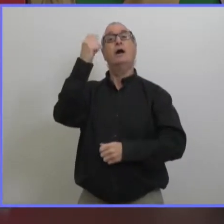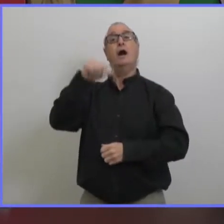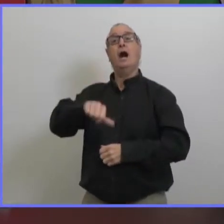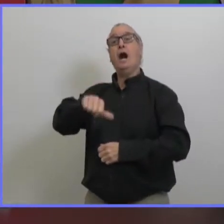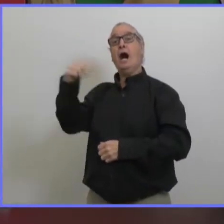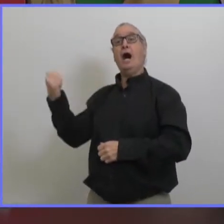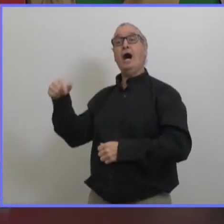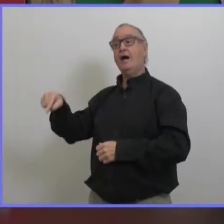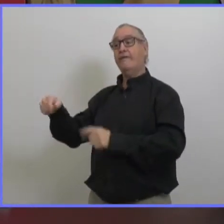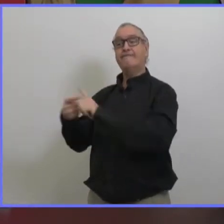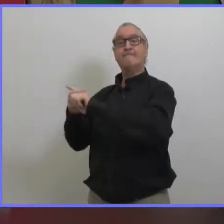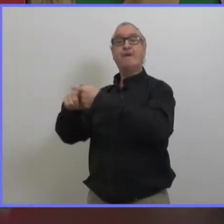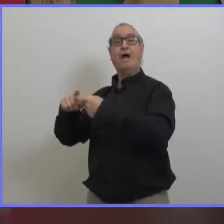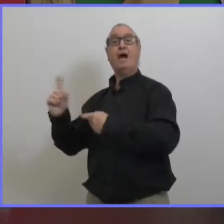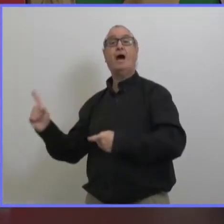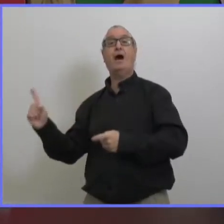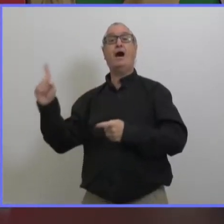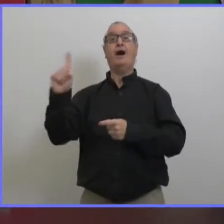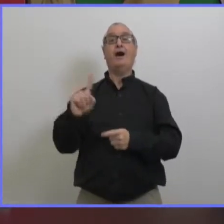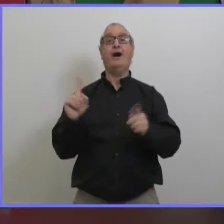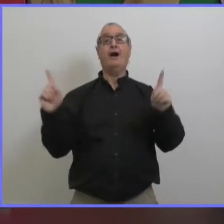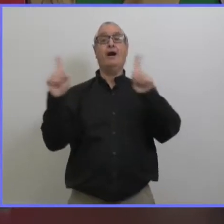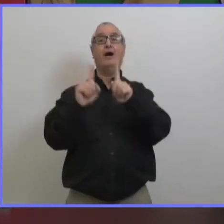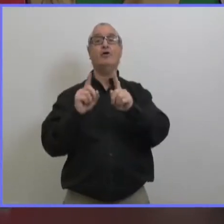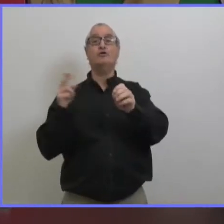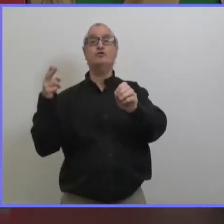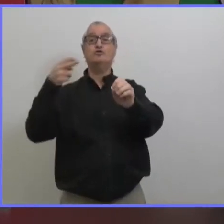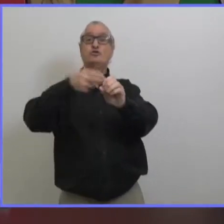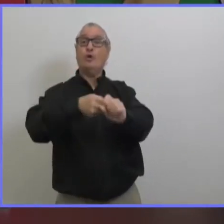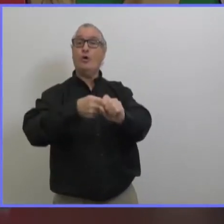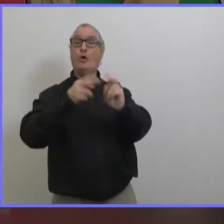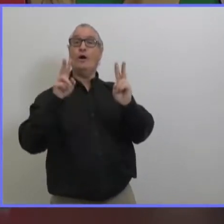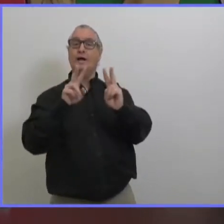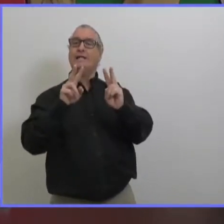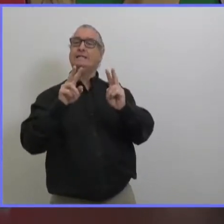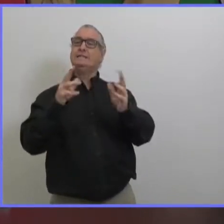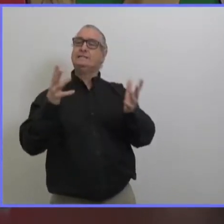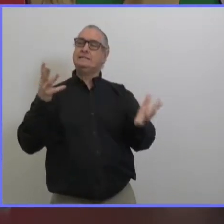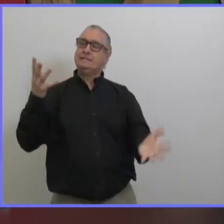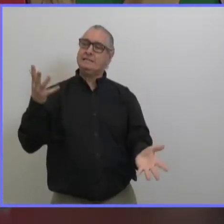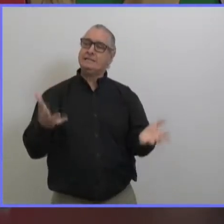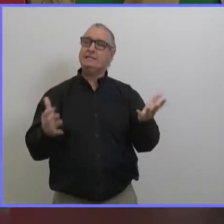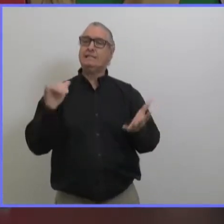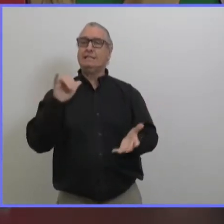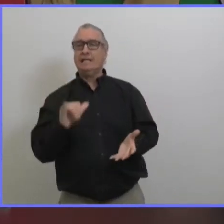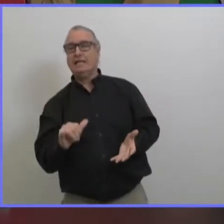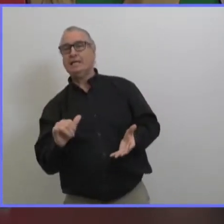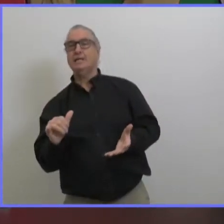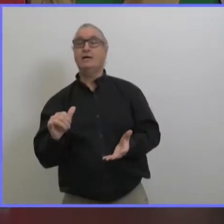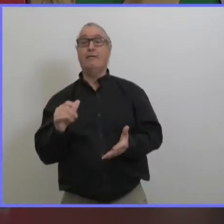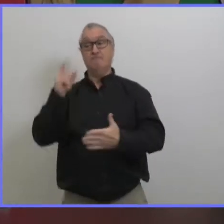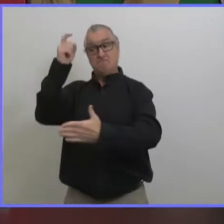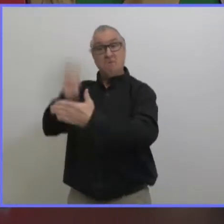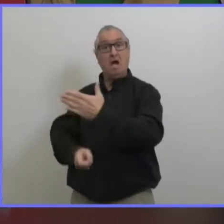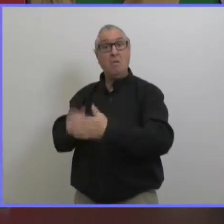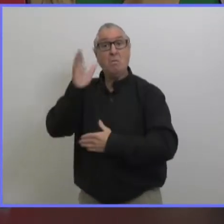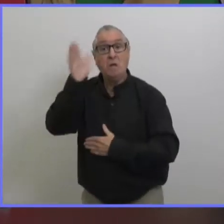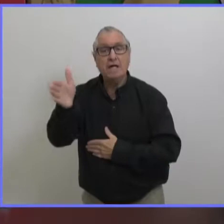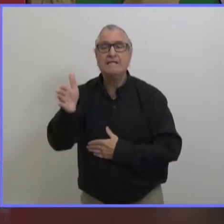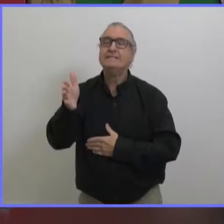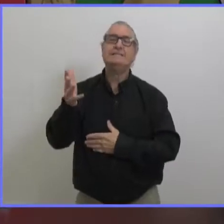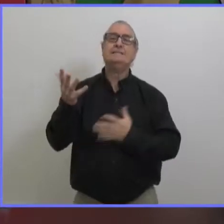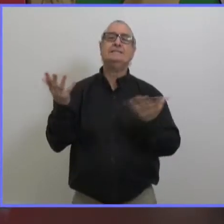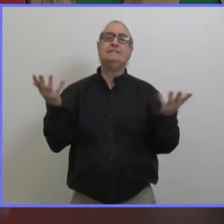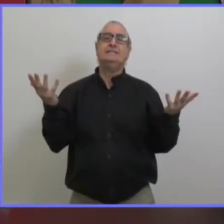probablement eu des manières raisonnables de s'assurer que c'était pas le cas donc c'est vraiment dans l'intérêt de tout le monde de s'assurer qu'on respecte les règles je